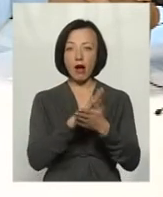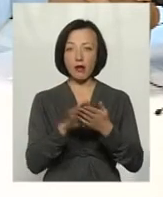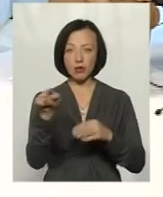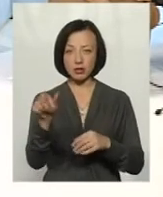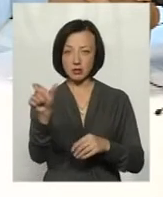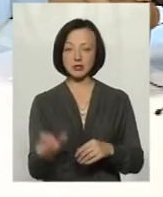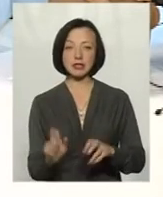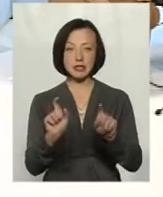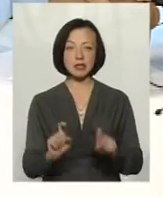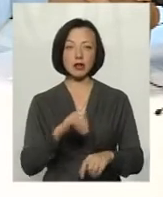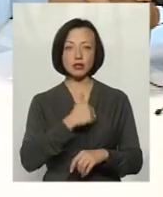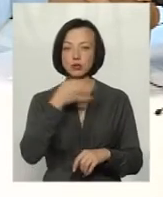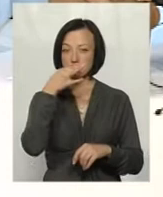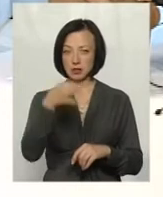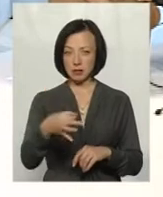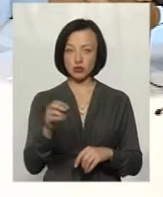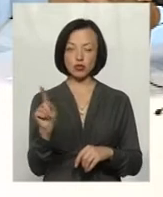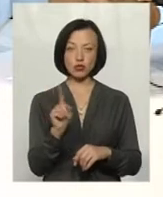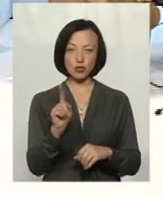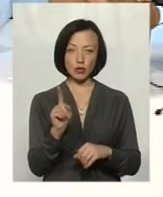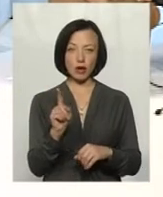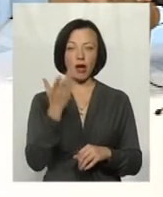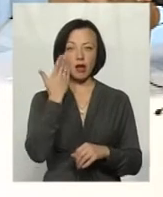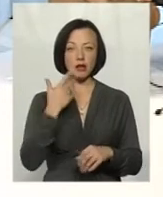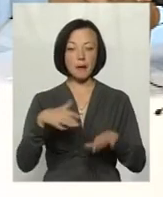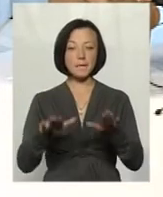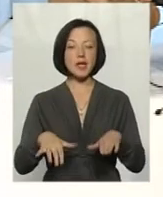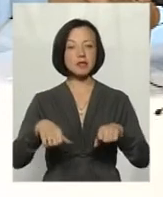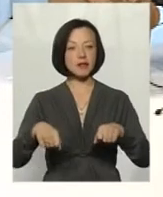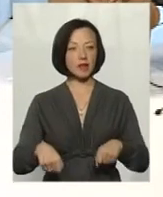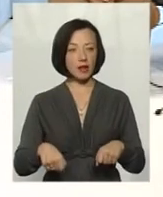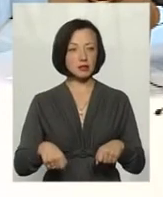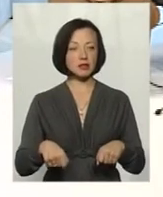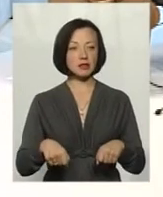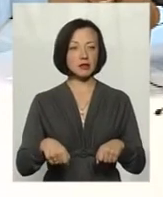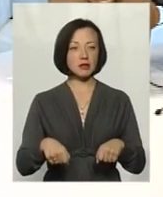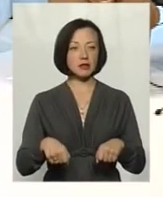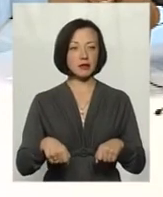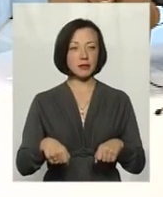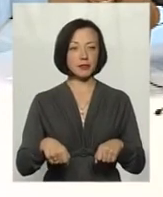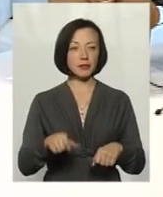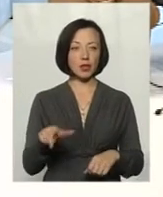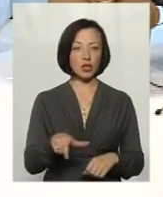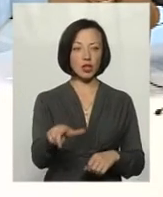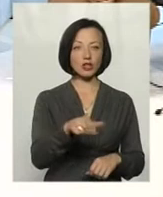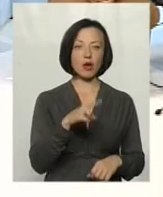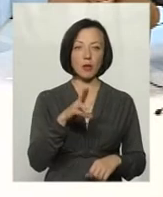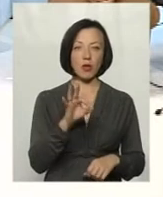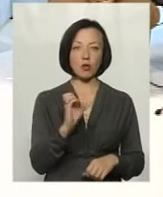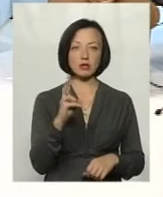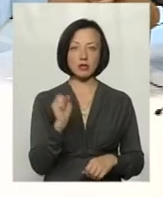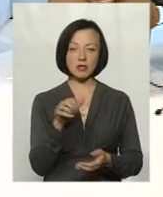я хочу сказати, що коли ж містні власть плоскою нашою речкою займуться,